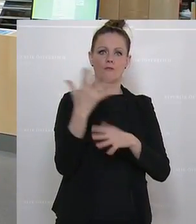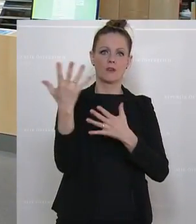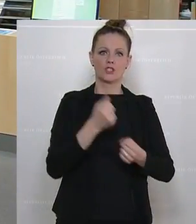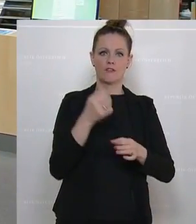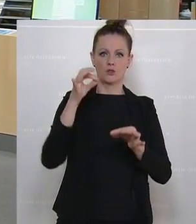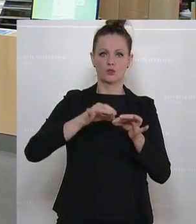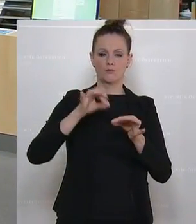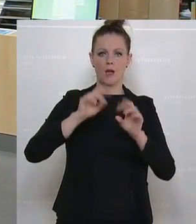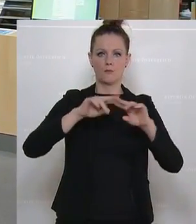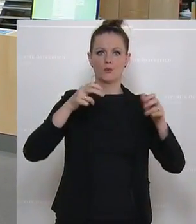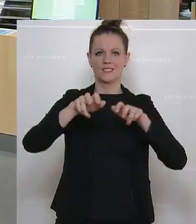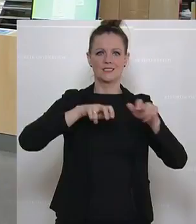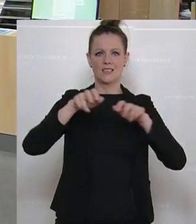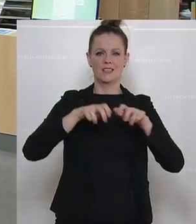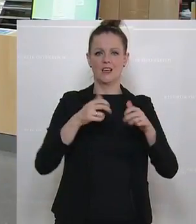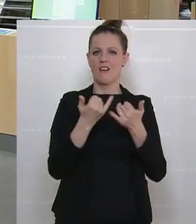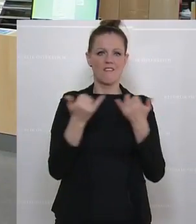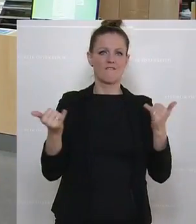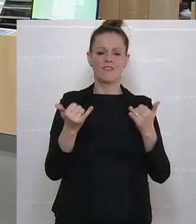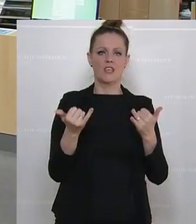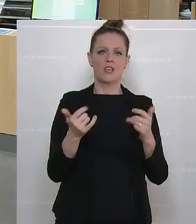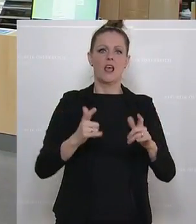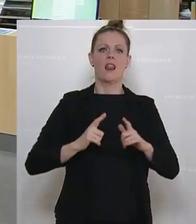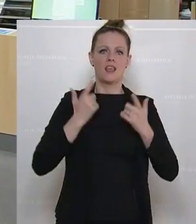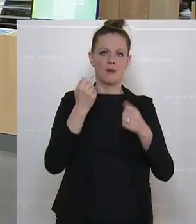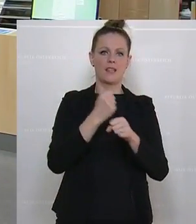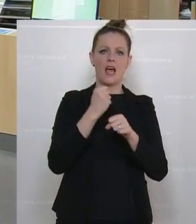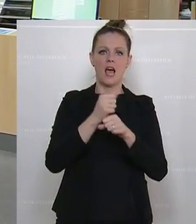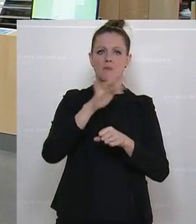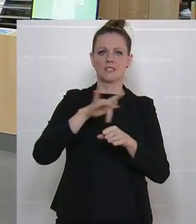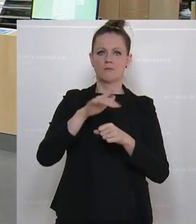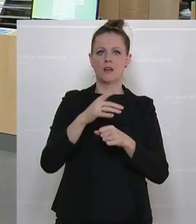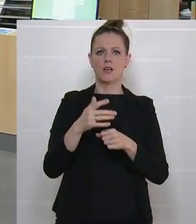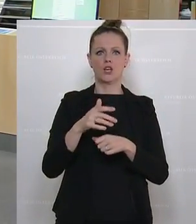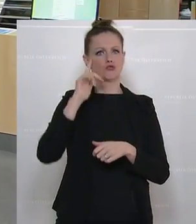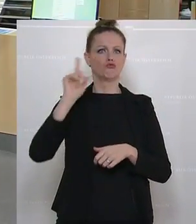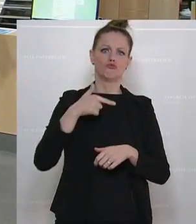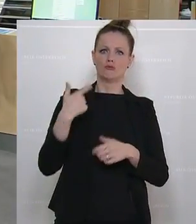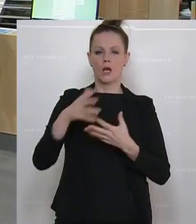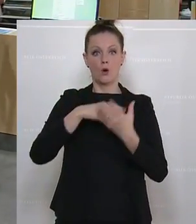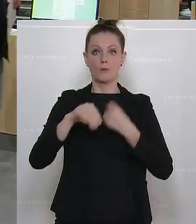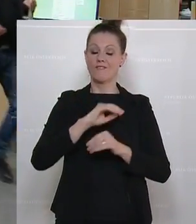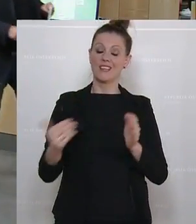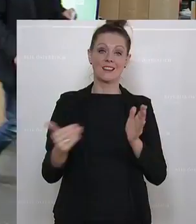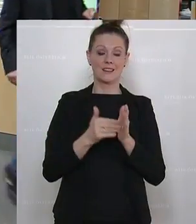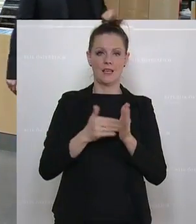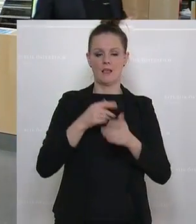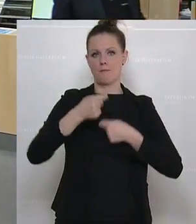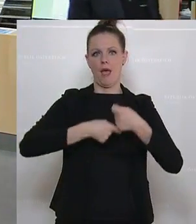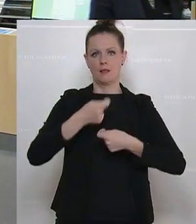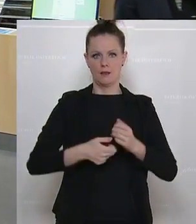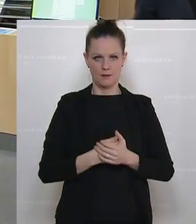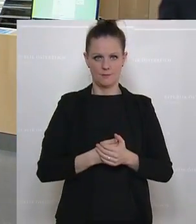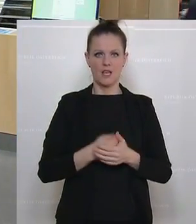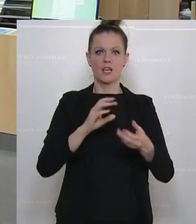Heute hier im Plenum. Zuvor gab es aber schon einen Umweltausschuss zum Thema Klimavolksbegehren.